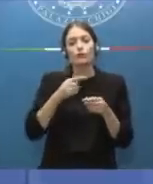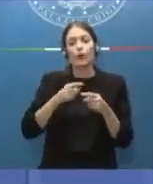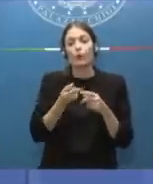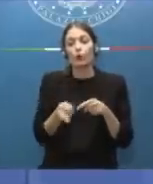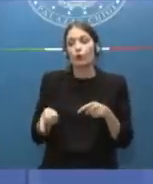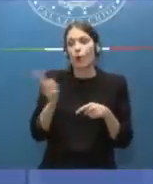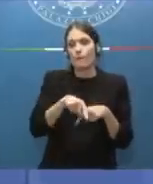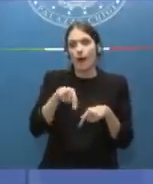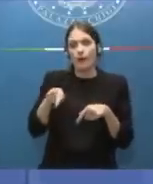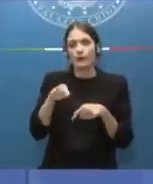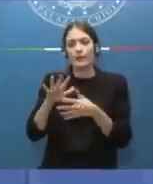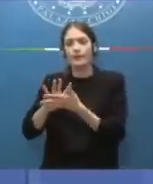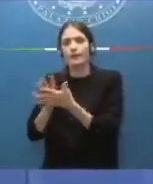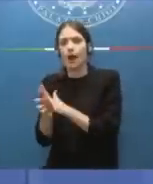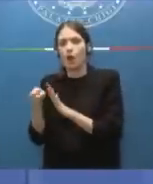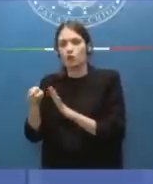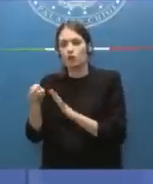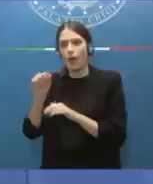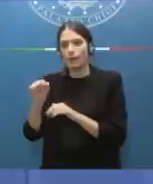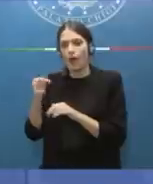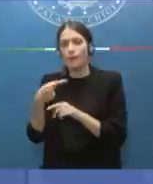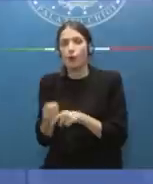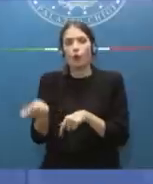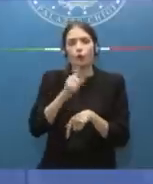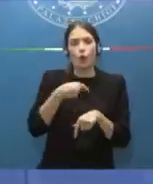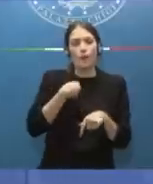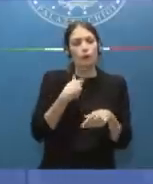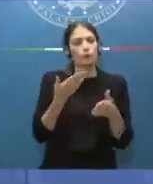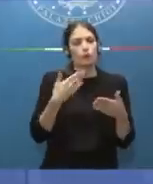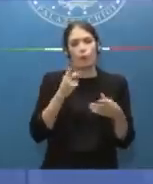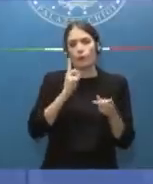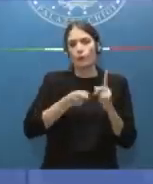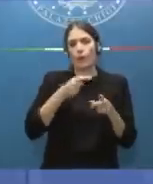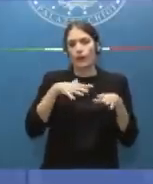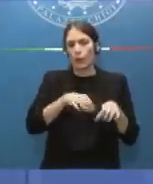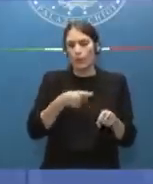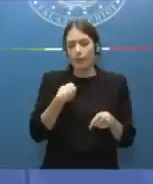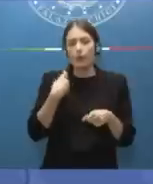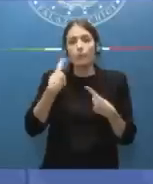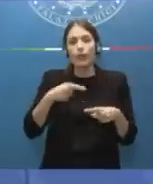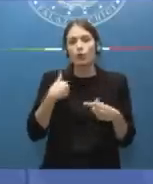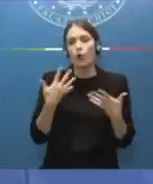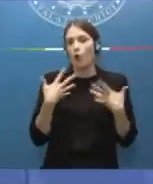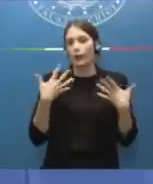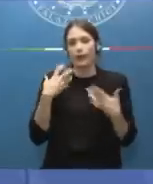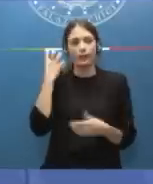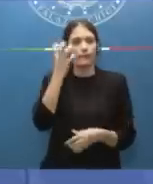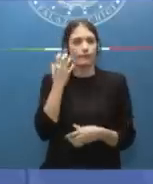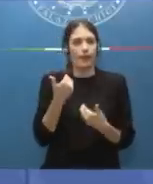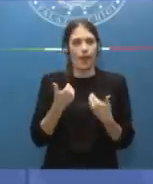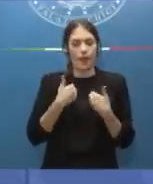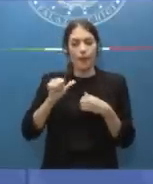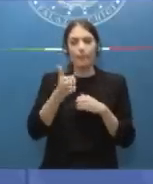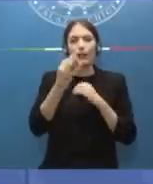tema di lotta alla criminalità organizzata tra i grandi obiettivi di questo Governo e io sono contenta, sono fiera del fatto che il primo